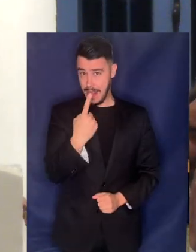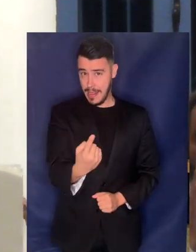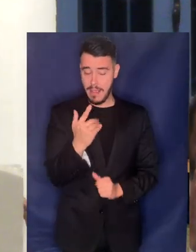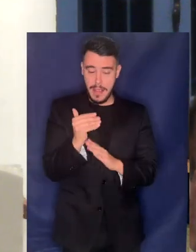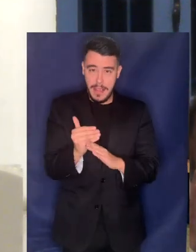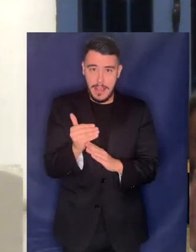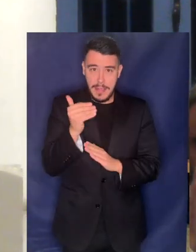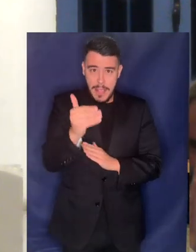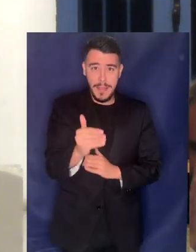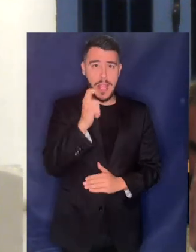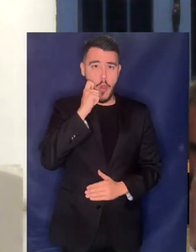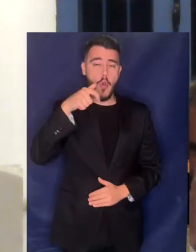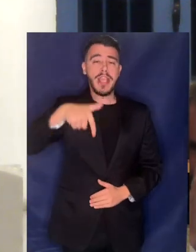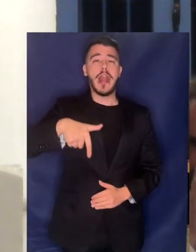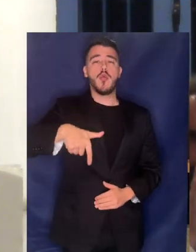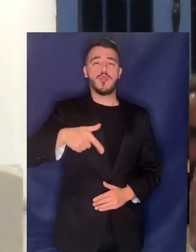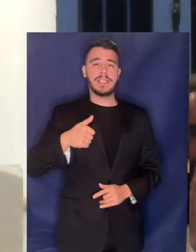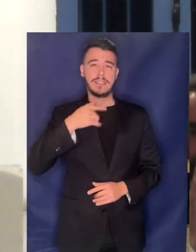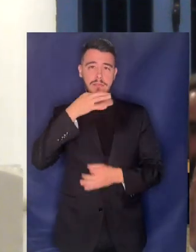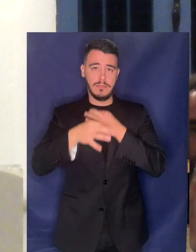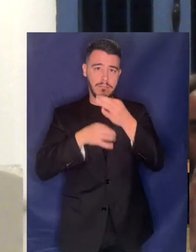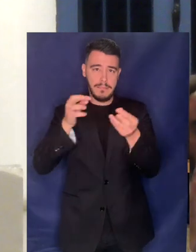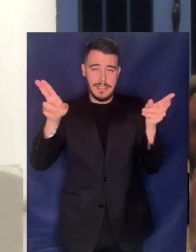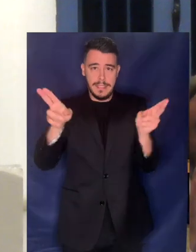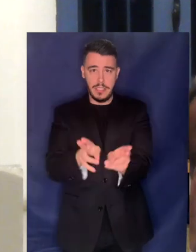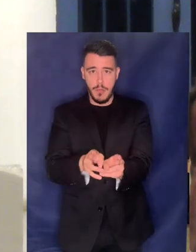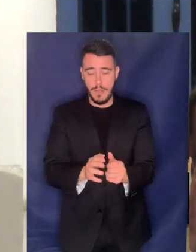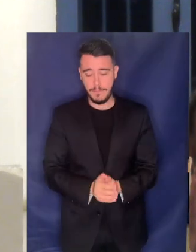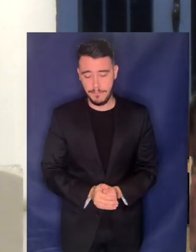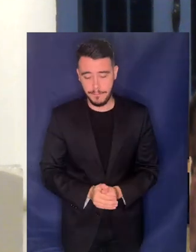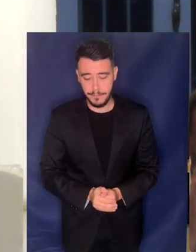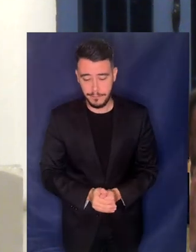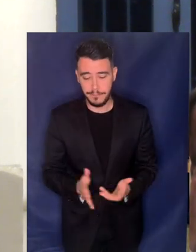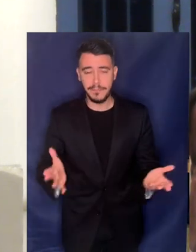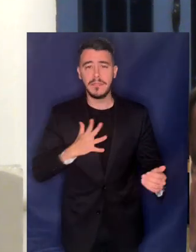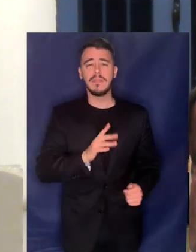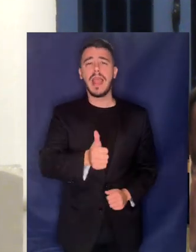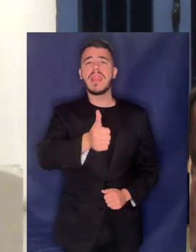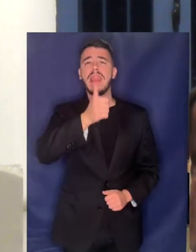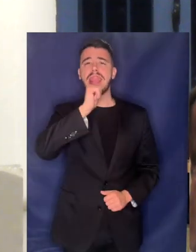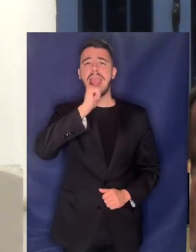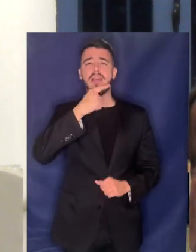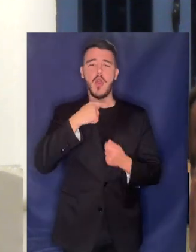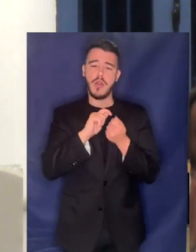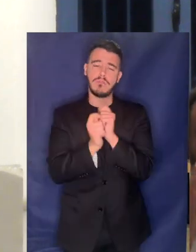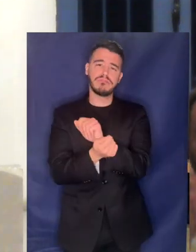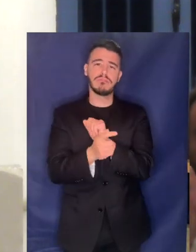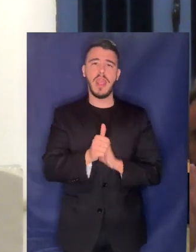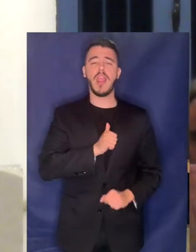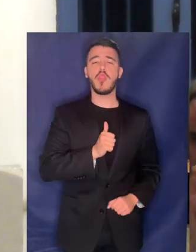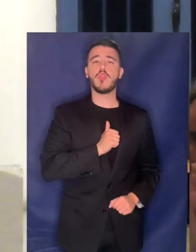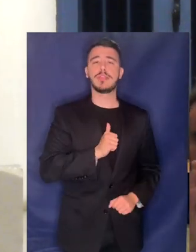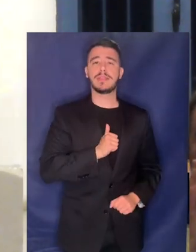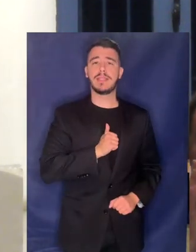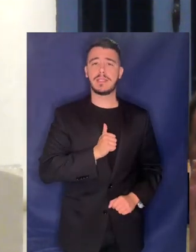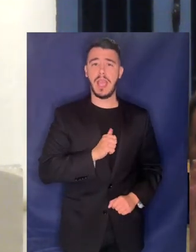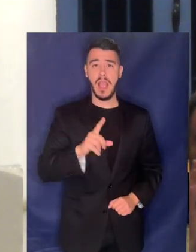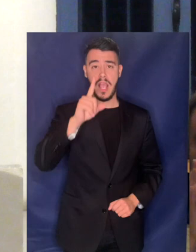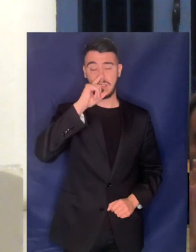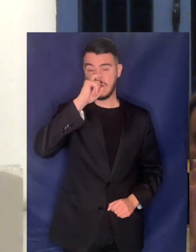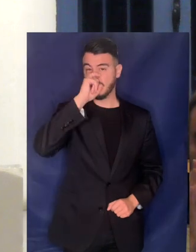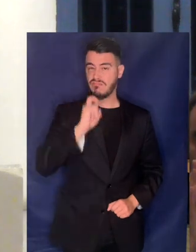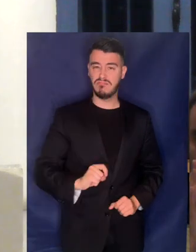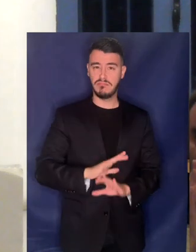χαιρετισμό ο Χρήστος Ογιαννούλης Η ιστορία των νερών έχει δείξει ότι χρειάζεται κοινωνικός